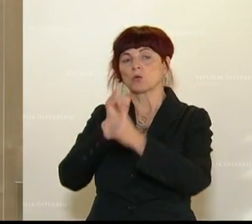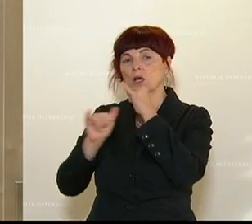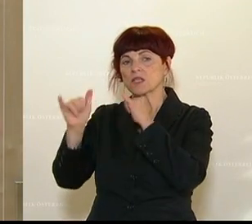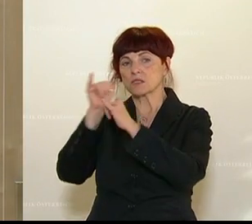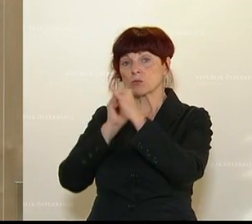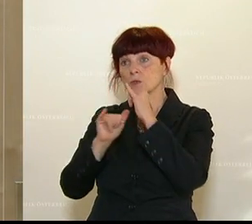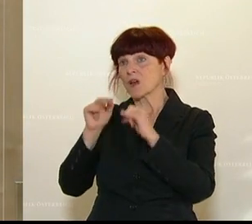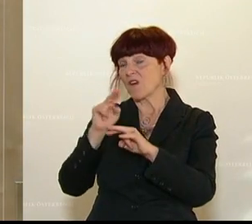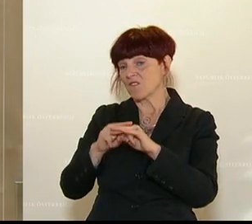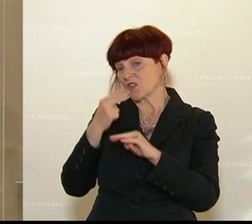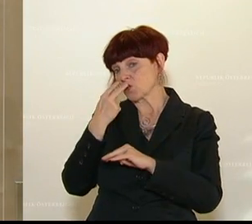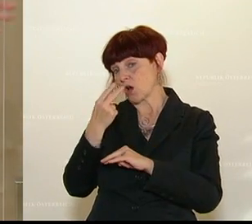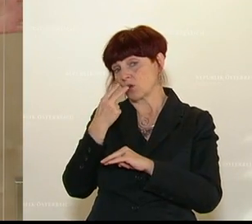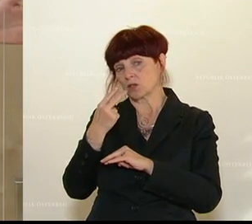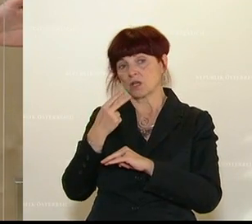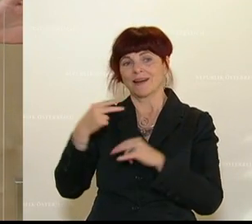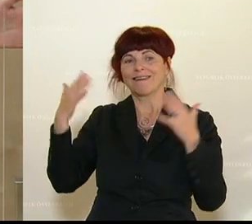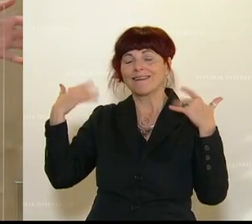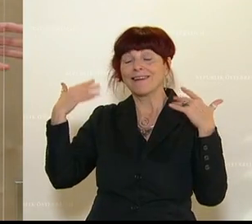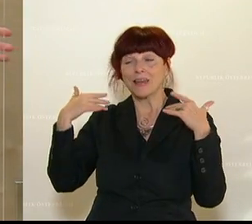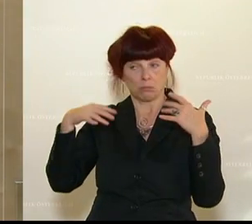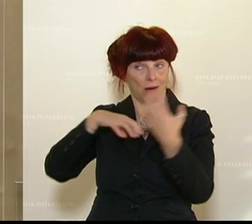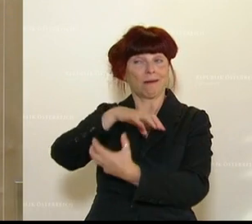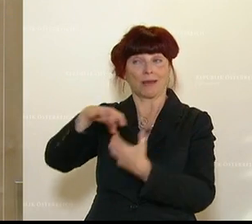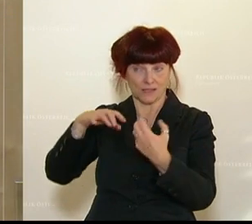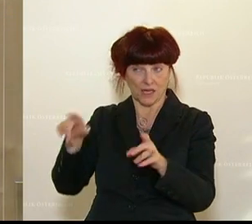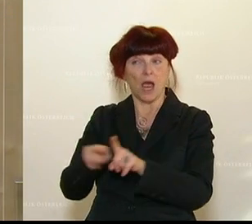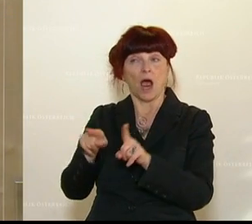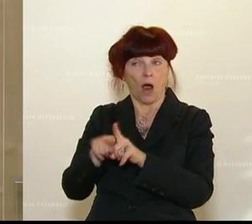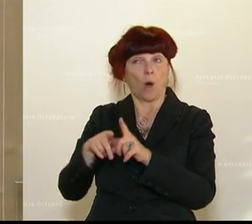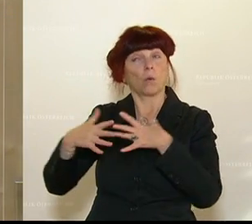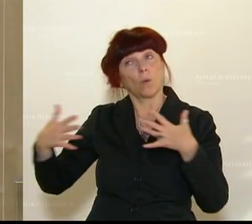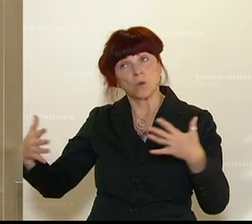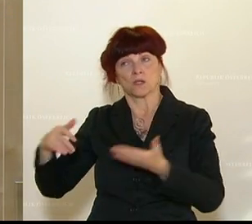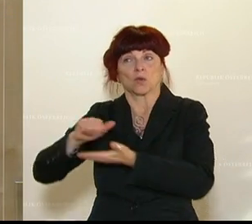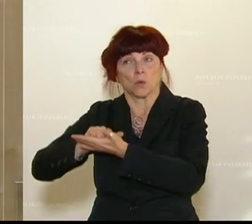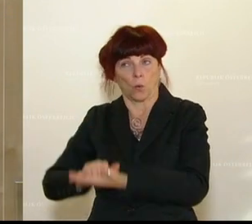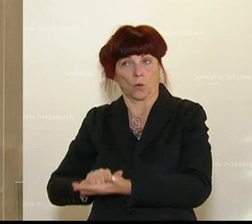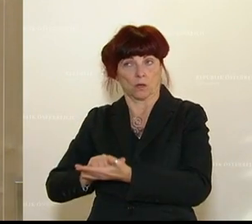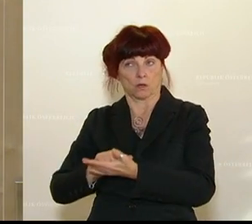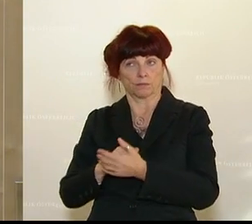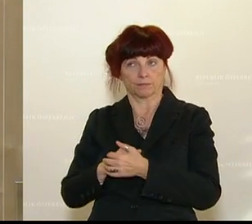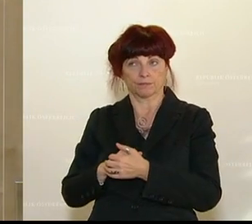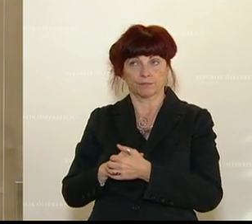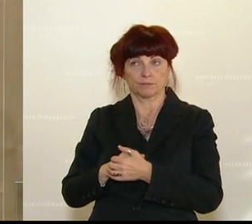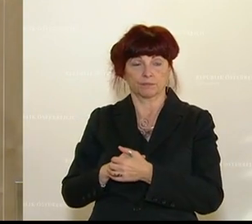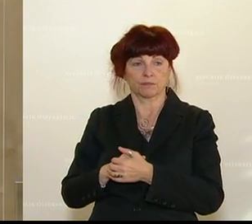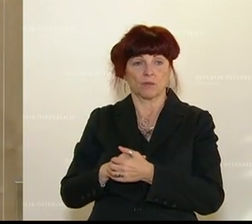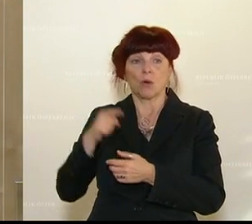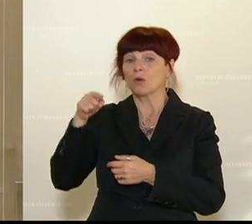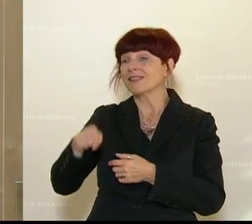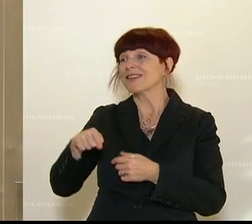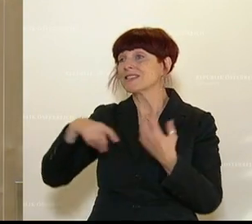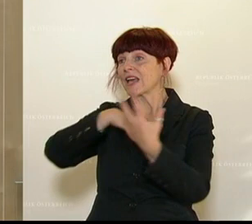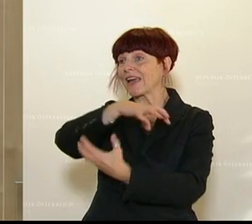darüber hinaus, ist die Klimakrise. Und die Krise ist wie ein Vergrößerungsglas,